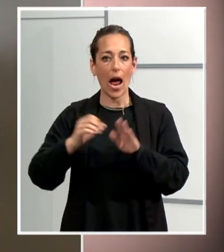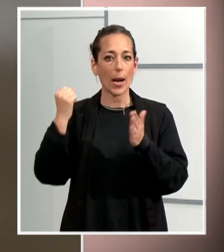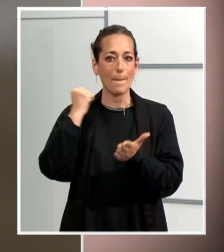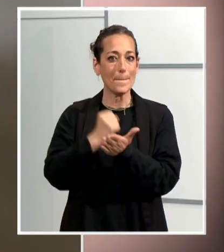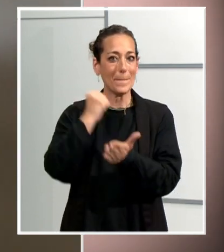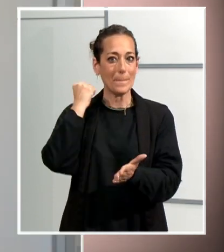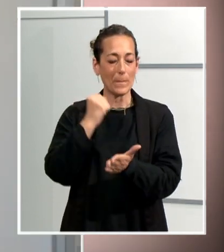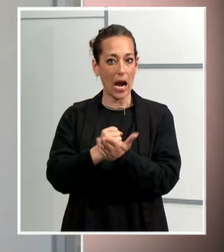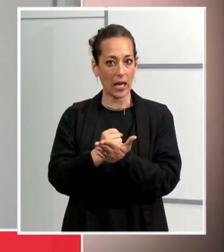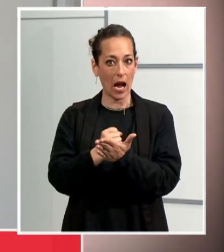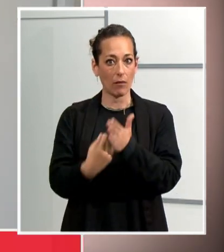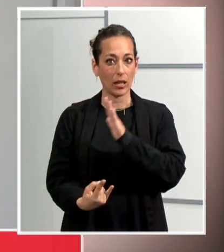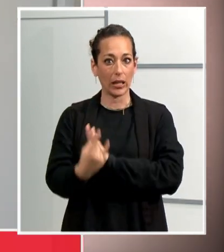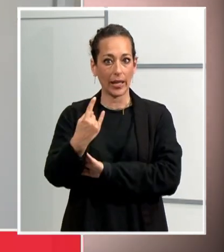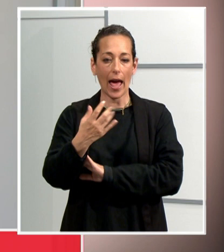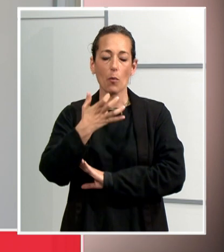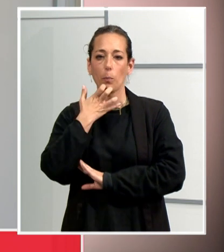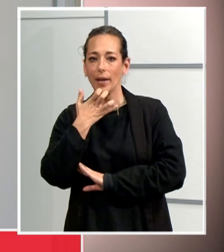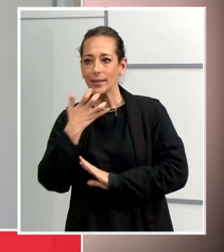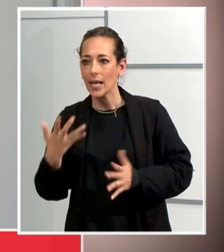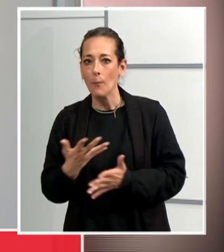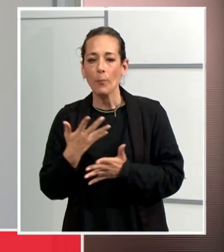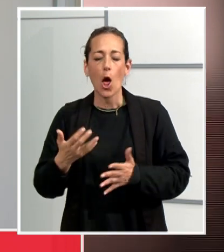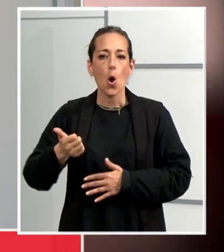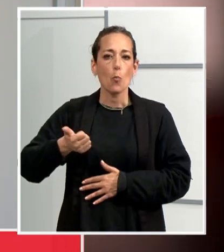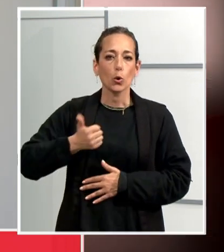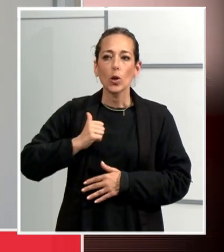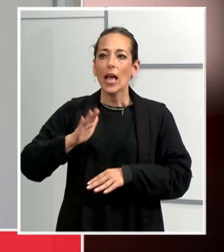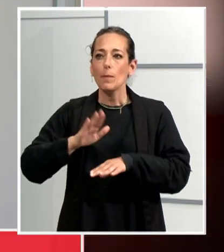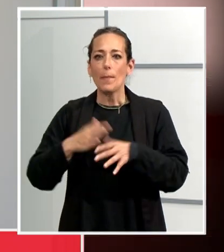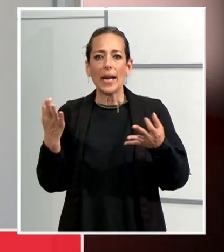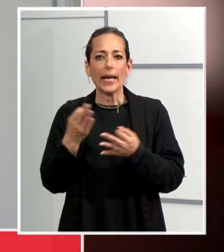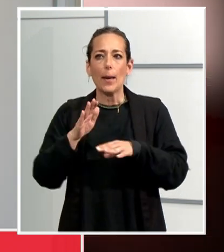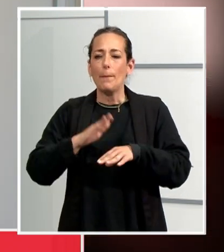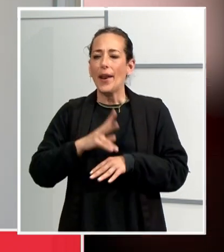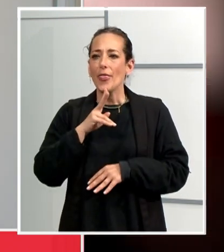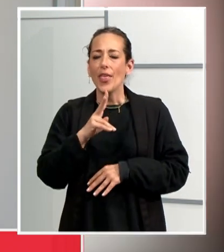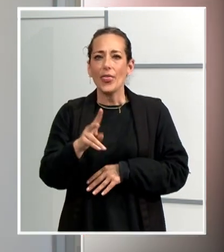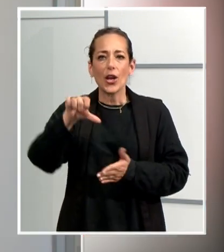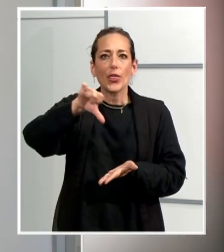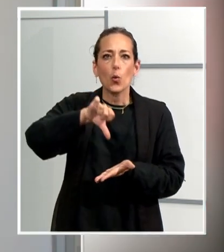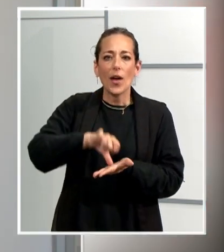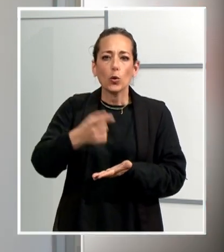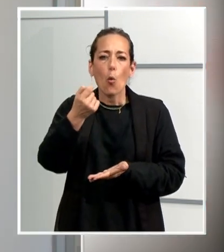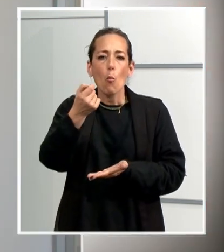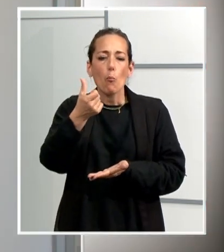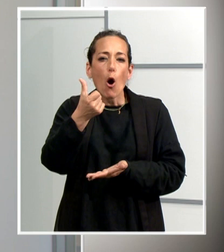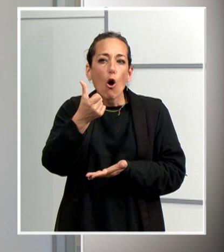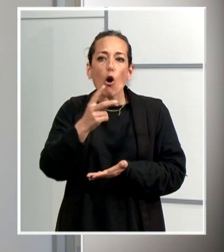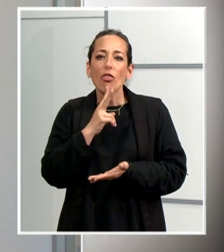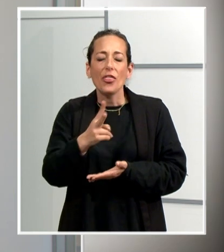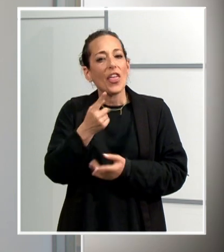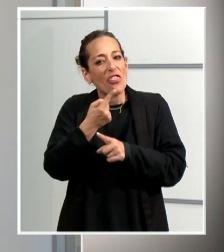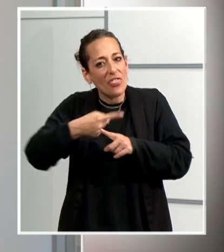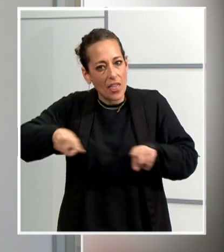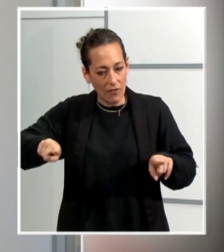una oportunitat d'incorporar un topònim nou o una manera de dir la ciutat un pèl diferent que pugui ser